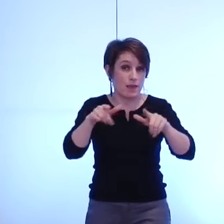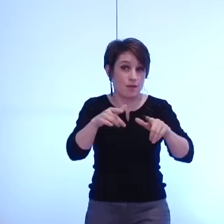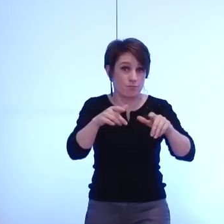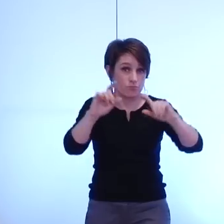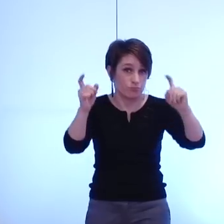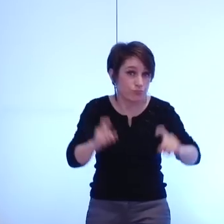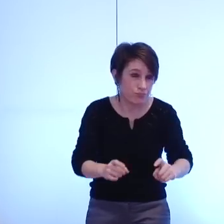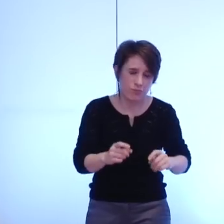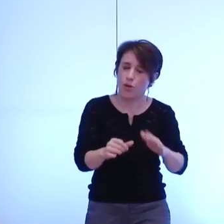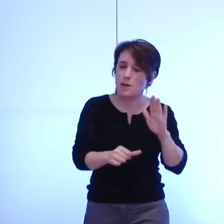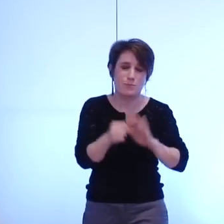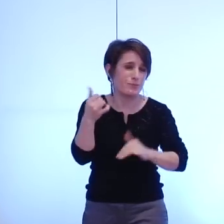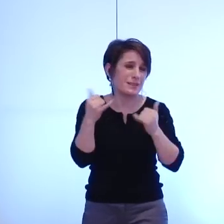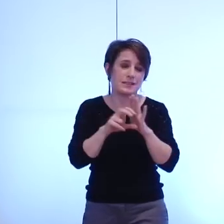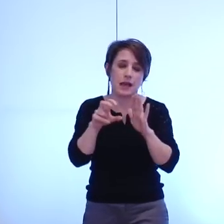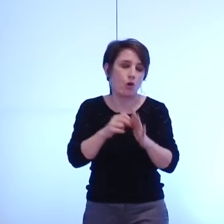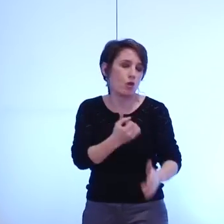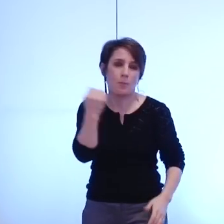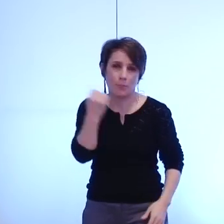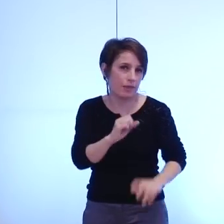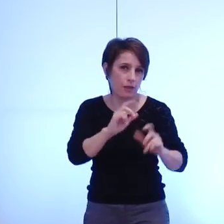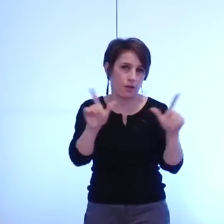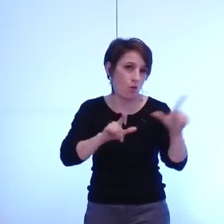Grenoble et ses apports immédiats merci